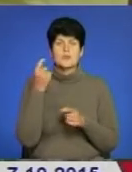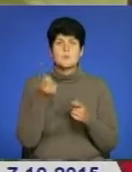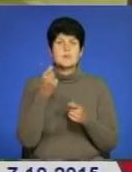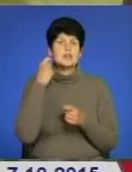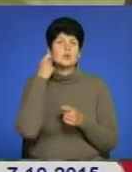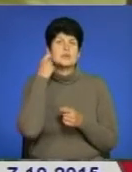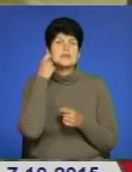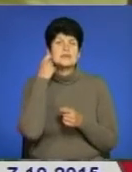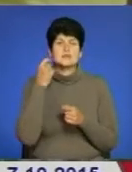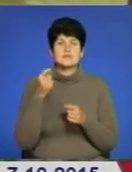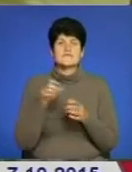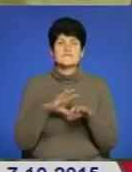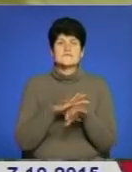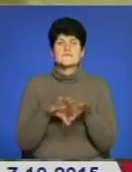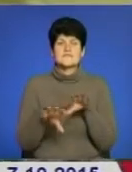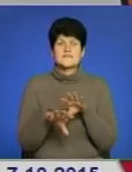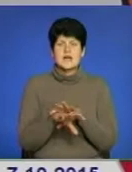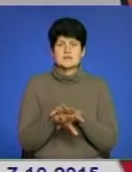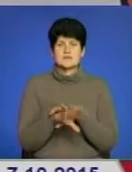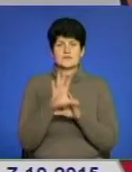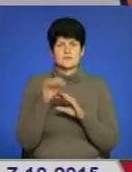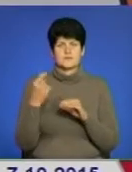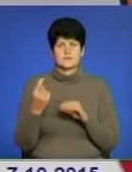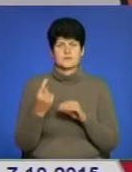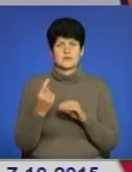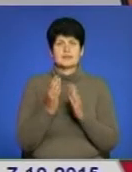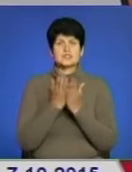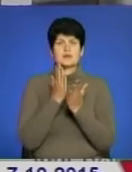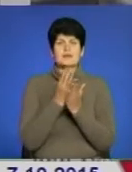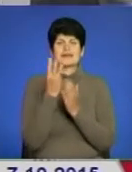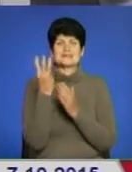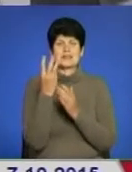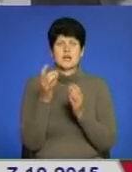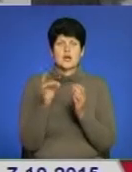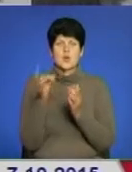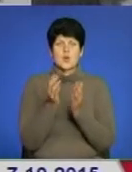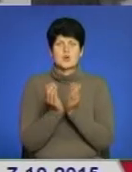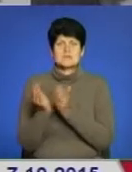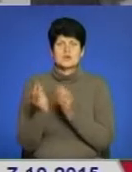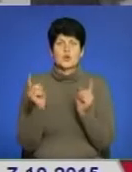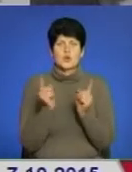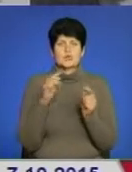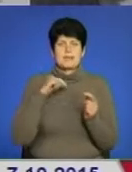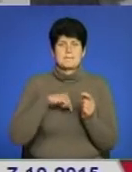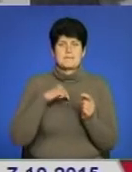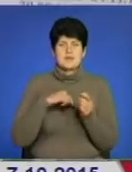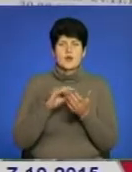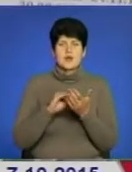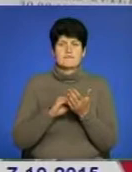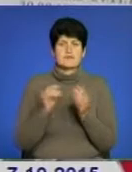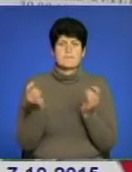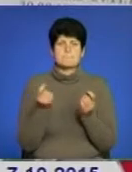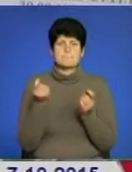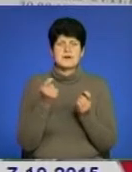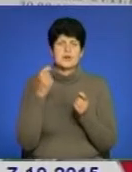'язнів в цілих області, всіх районах. Книжка має три розділи. У першому – короткі біографії малолітніх політичних в'язнів.